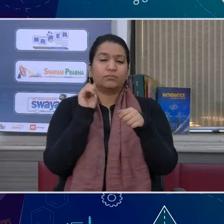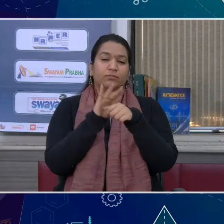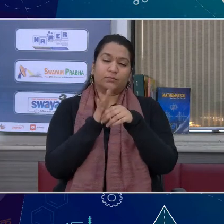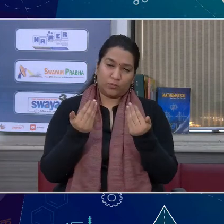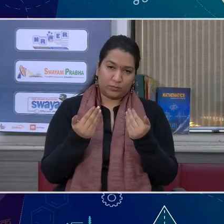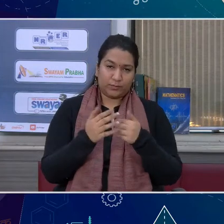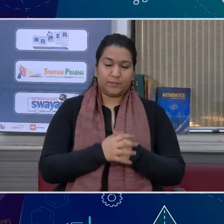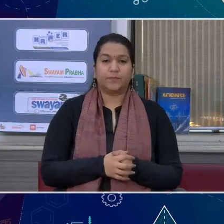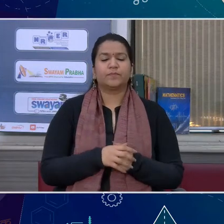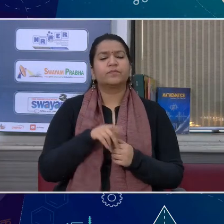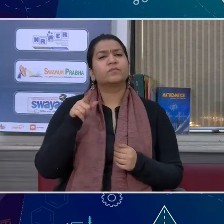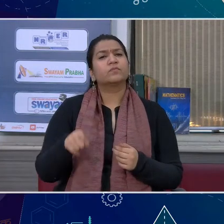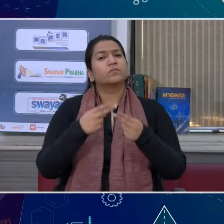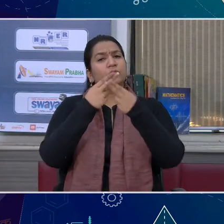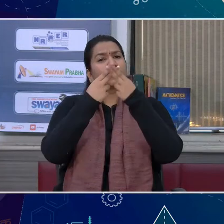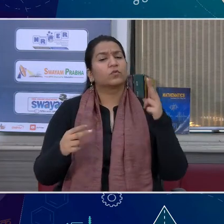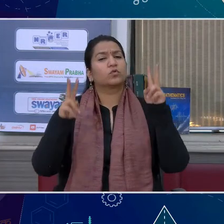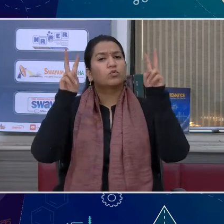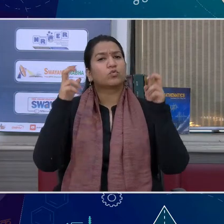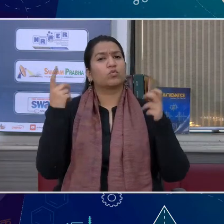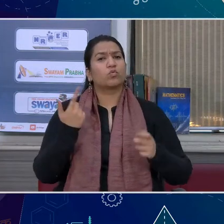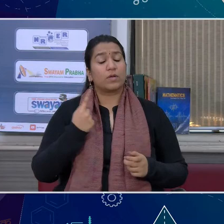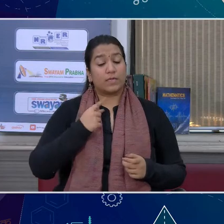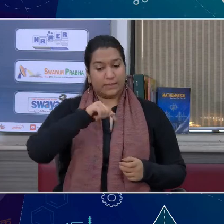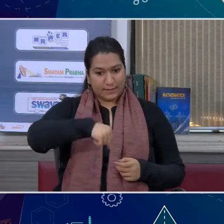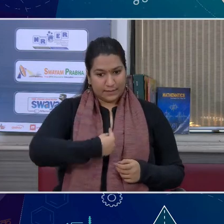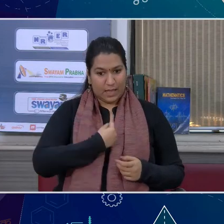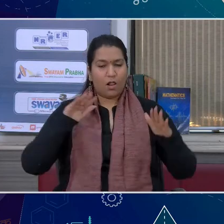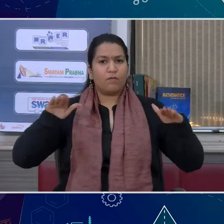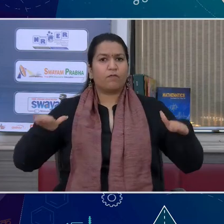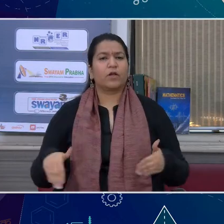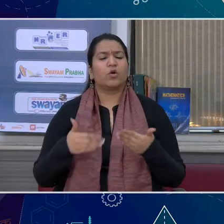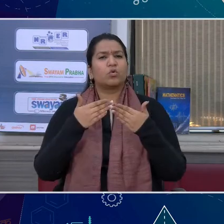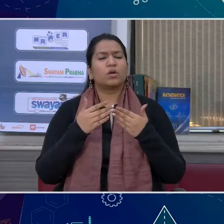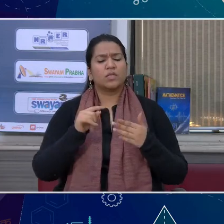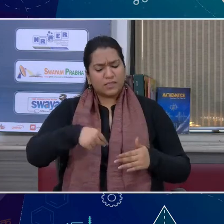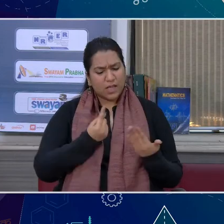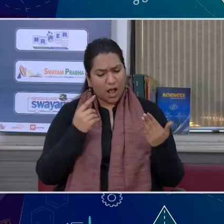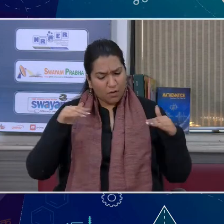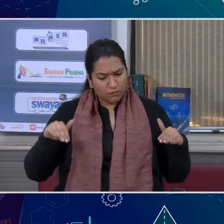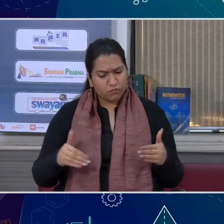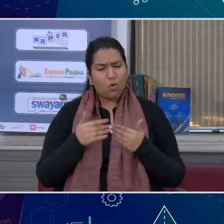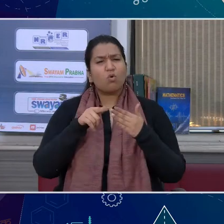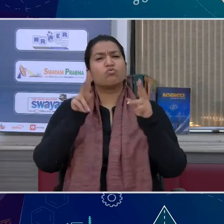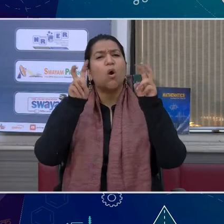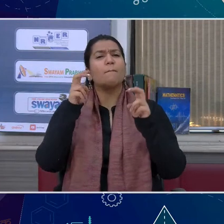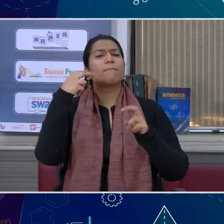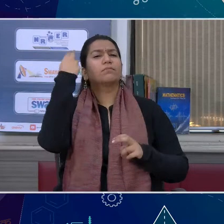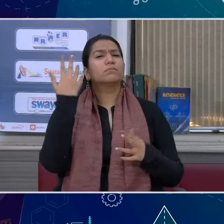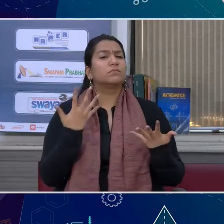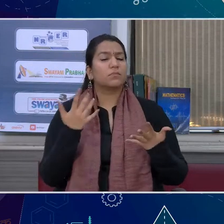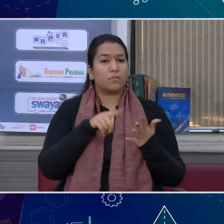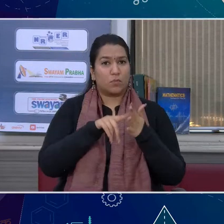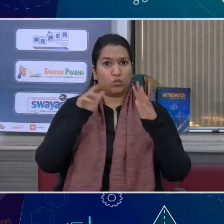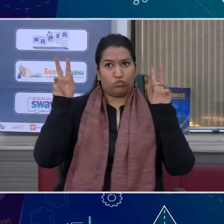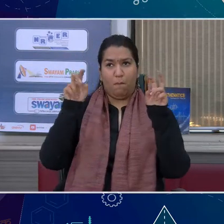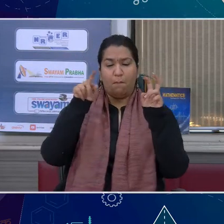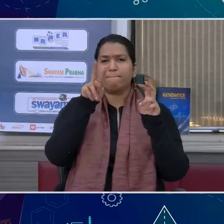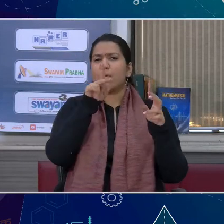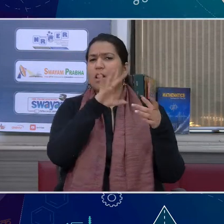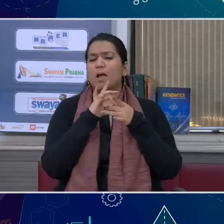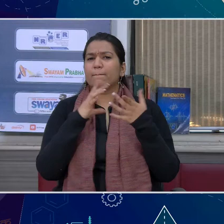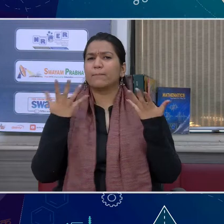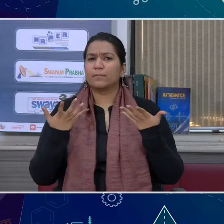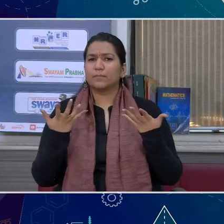तो सर इस कविता का शिर्शक है आत्म परीजे, इसका अर्थ क्या है और ये टाइटल क्यू रखा गया है, इसके पीछे क्या भाव है?